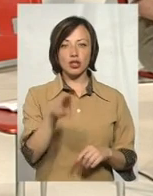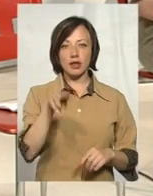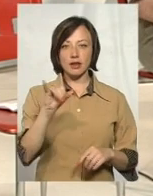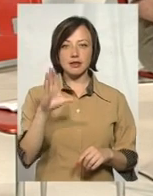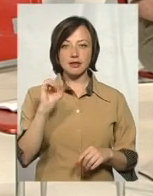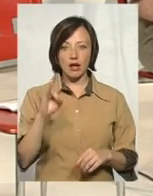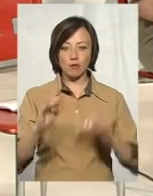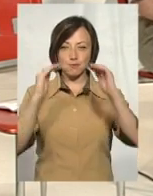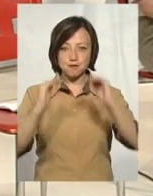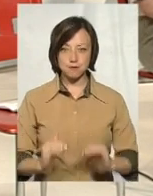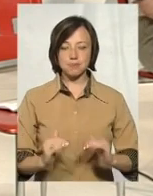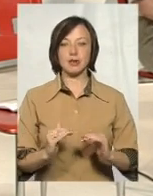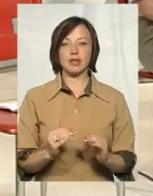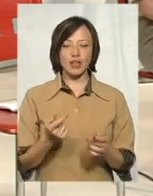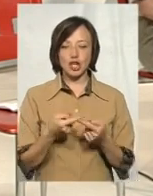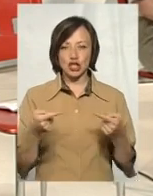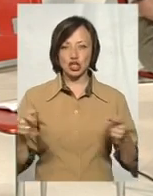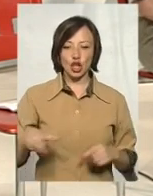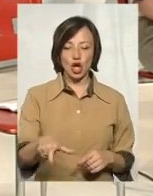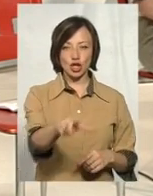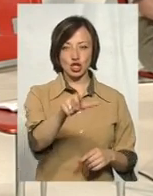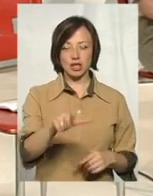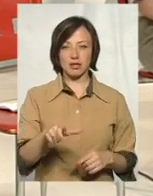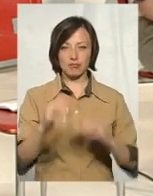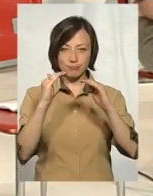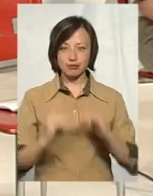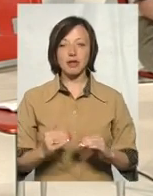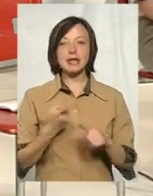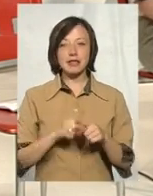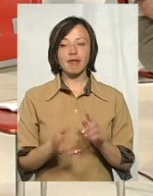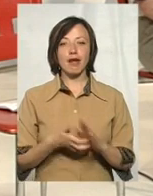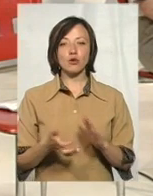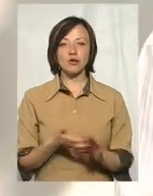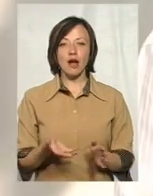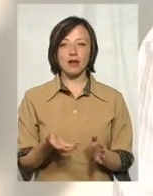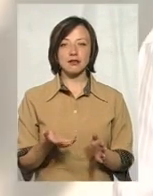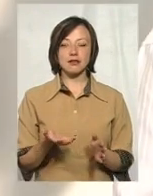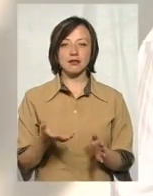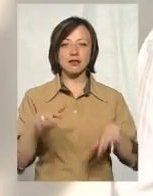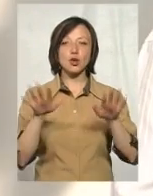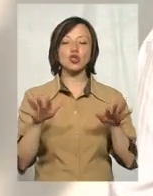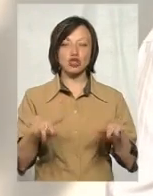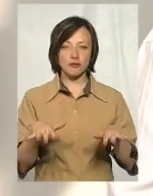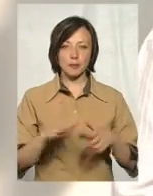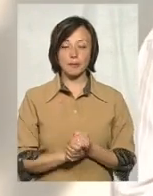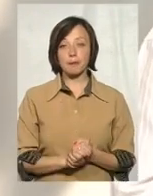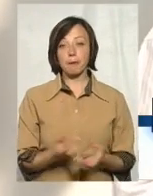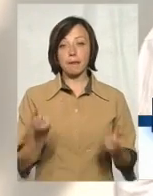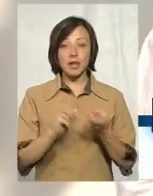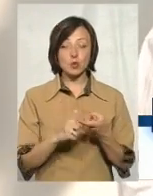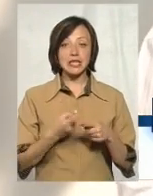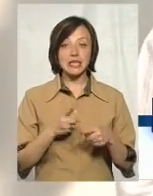інші річки, все-таки недостатня кількість опадів. І в зв'язку з тим, що є